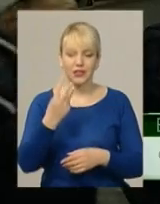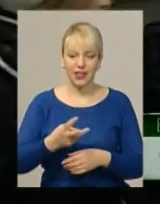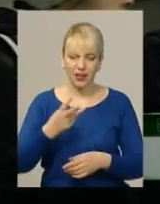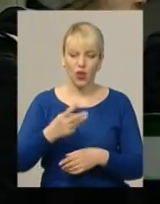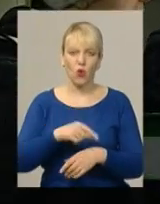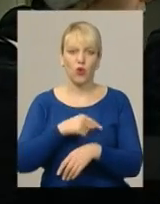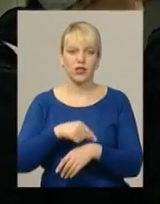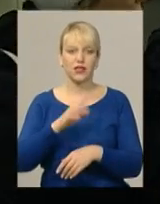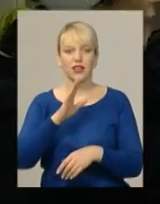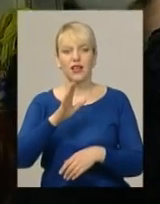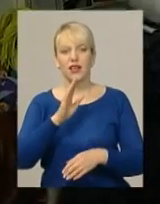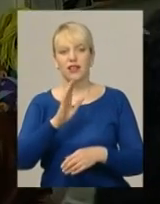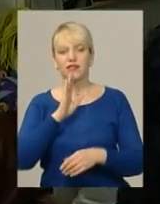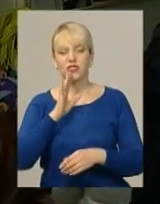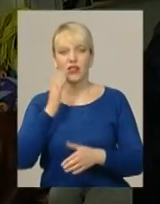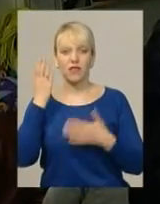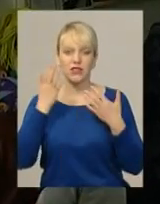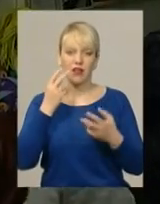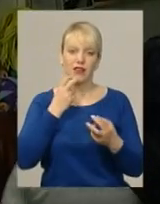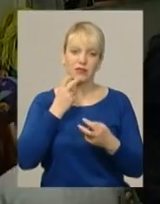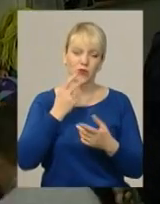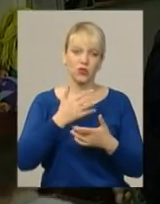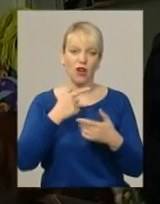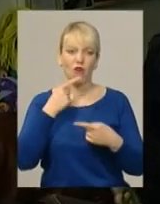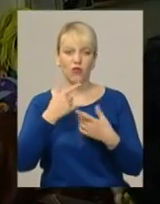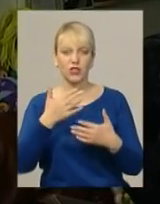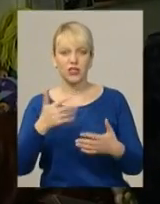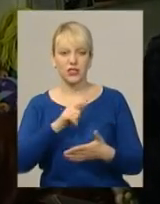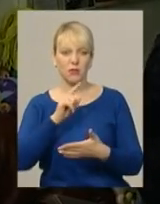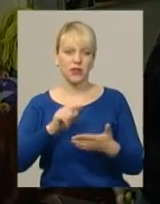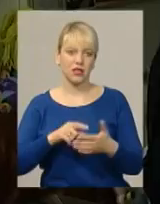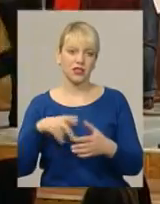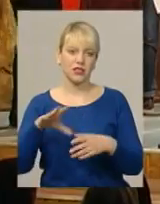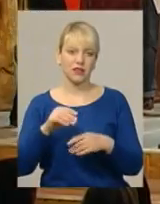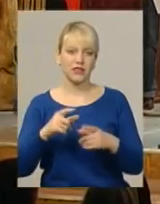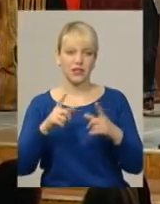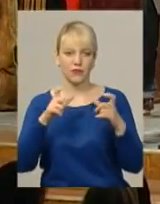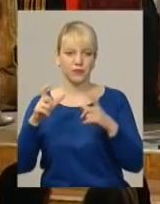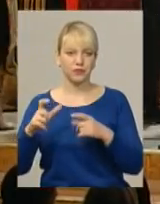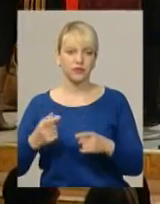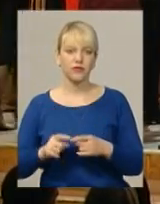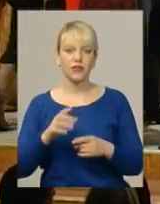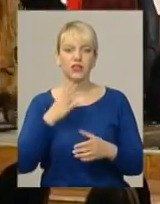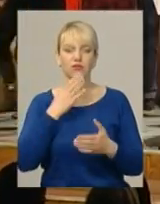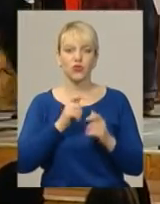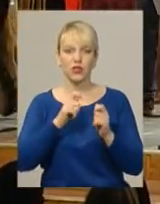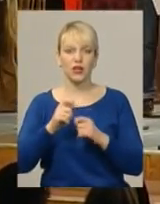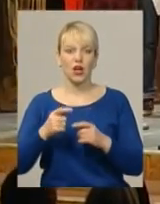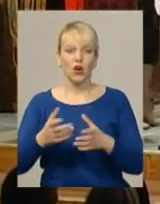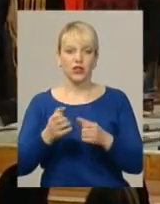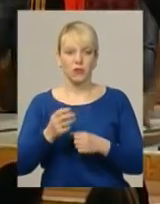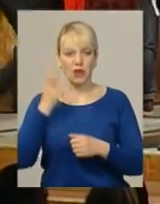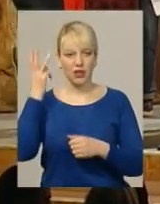вони веселяться, сміються, обговорюють різноманітні питання. Це все класно. Свої нагороди на святі отримали і хмельницькі